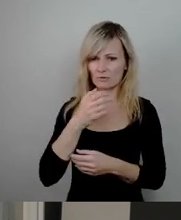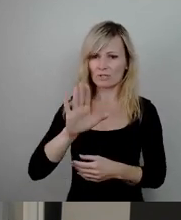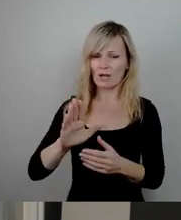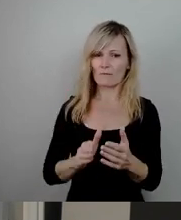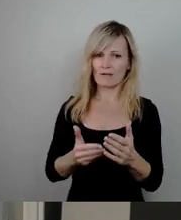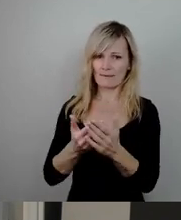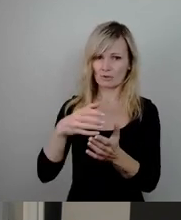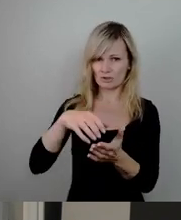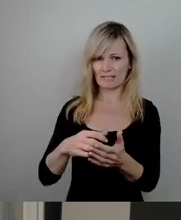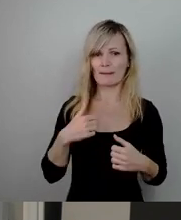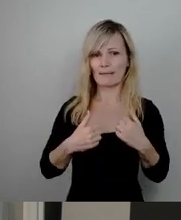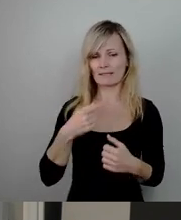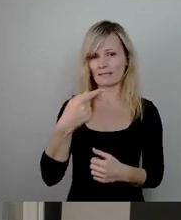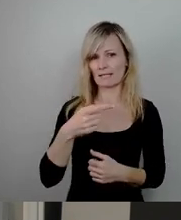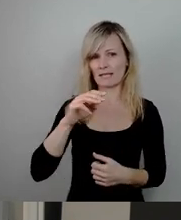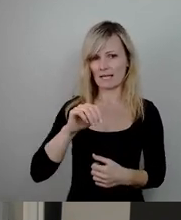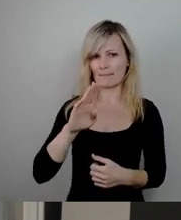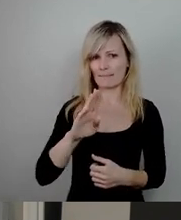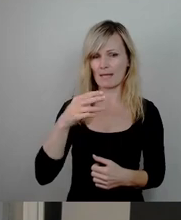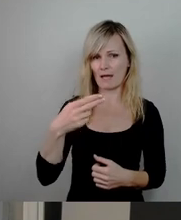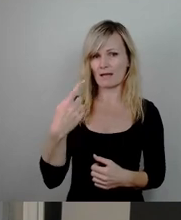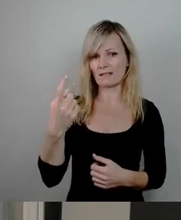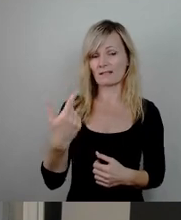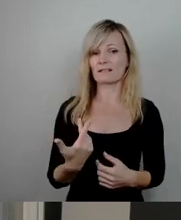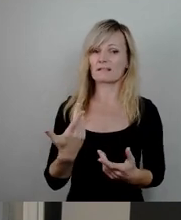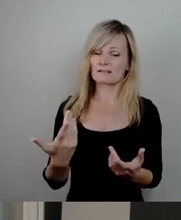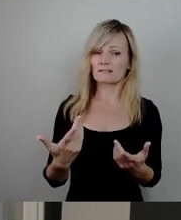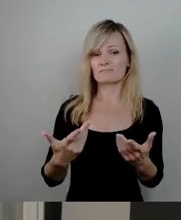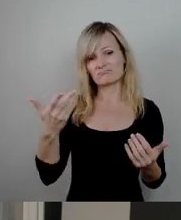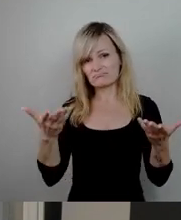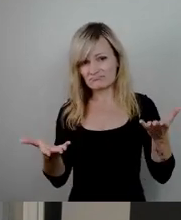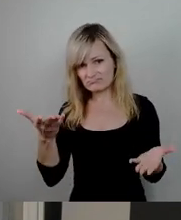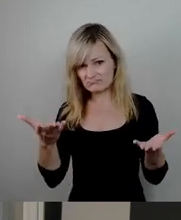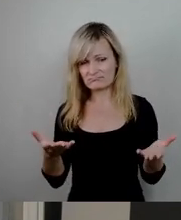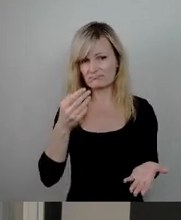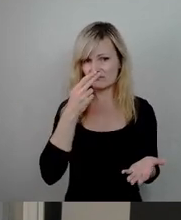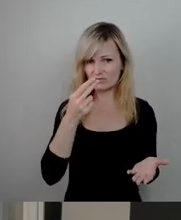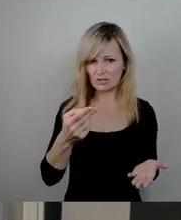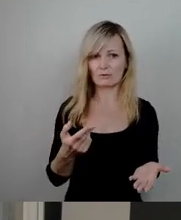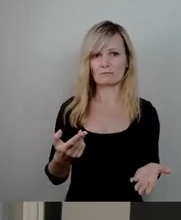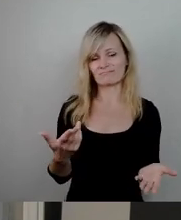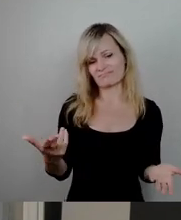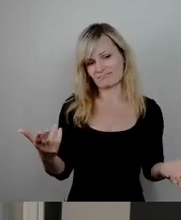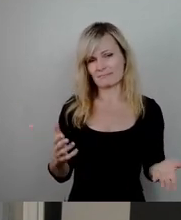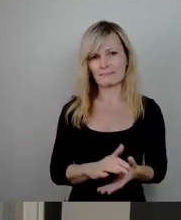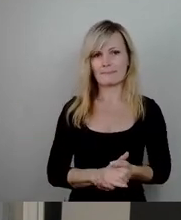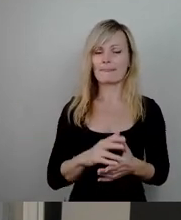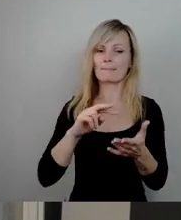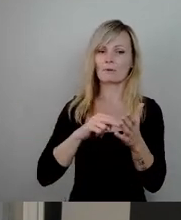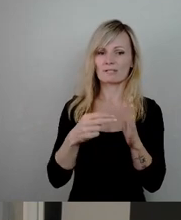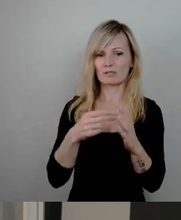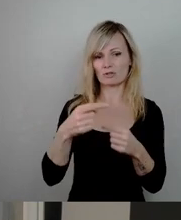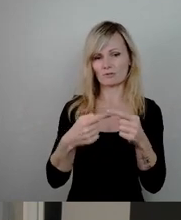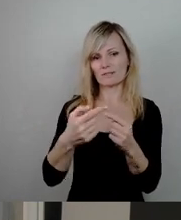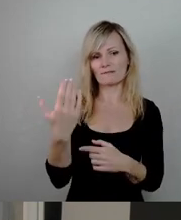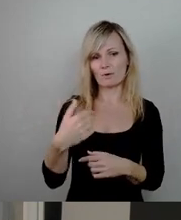ist und dass das abgewogen werden muss, das ist aus meiner Sicht im politischen Prozess und von der Politik dann